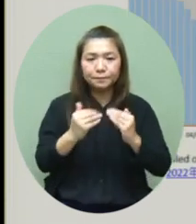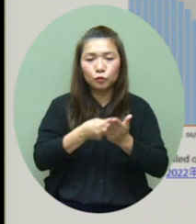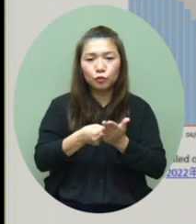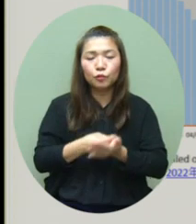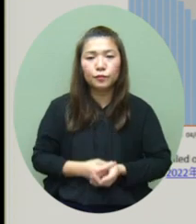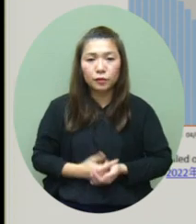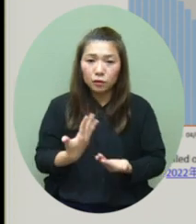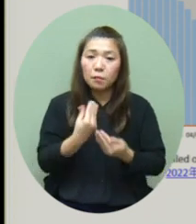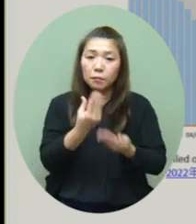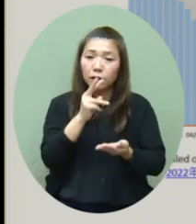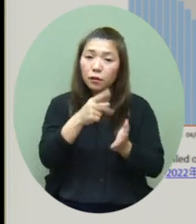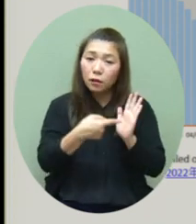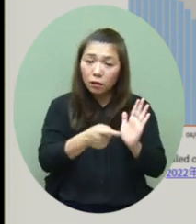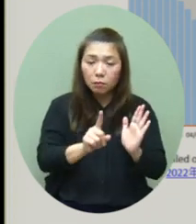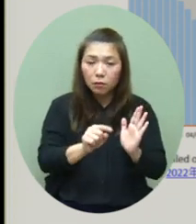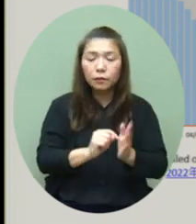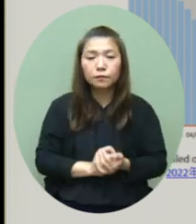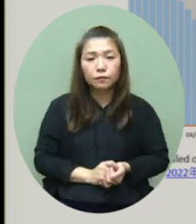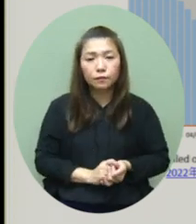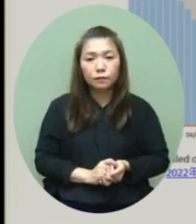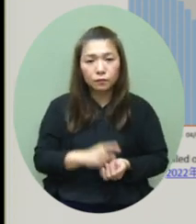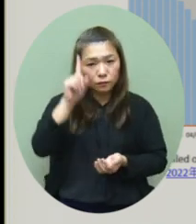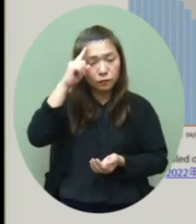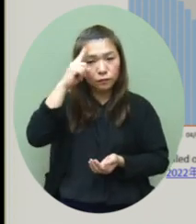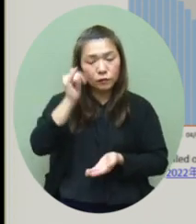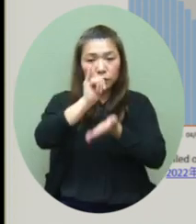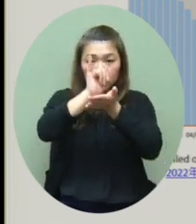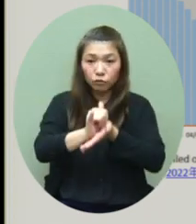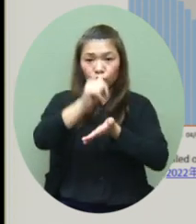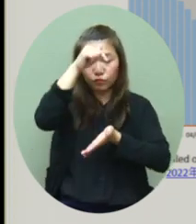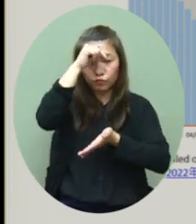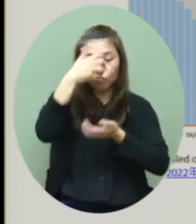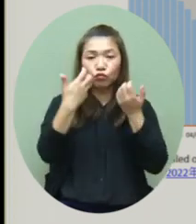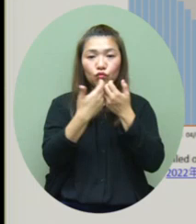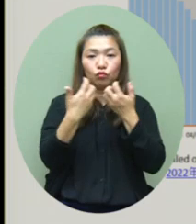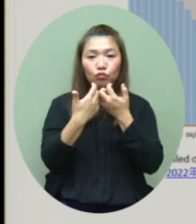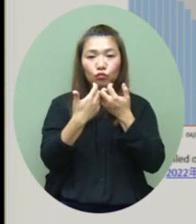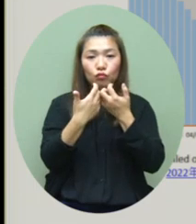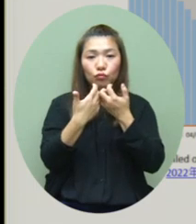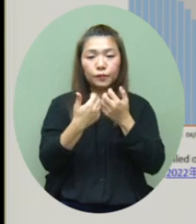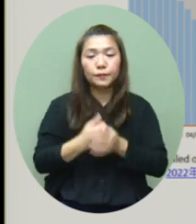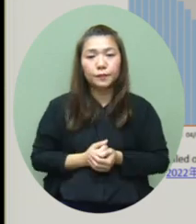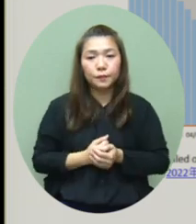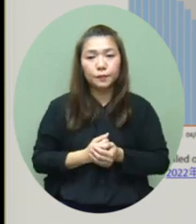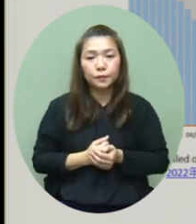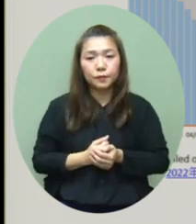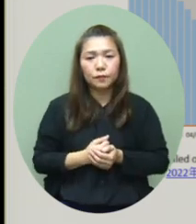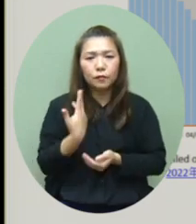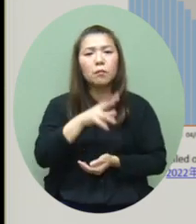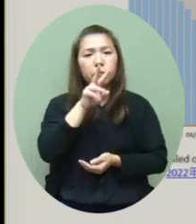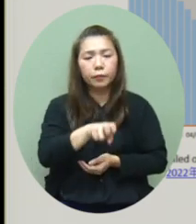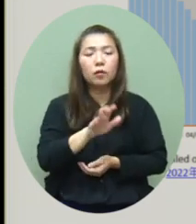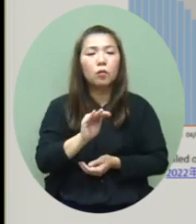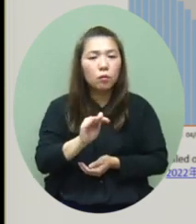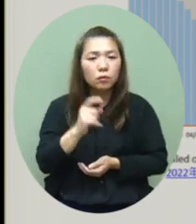而这个是想给大家看就是每一日住在医院的病人的人数亦都可以看得